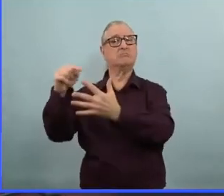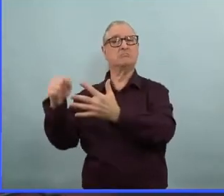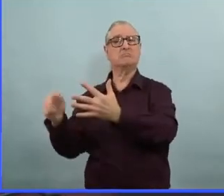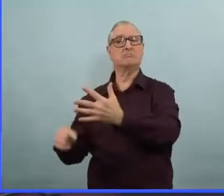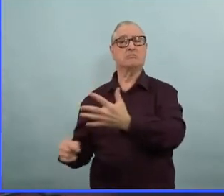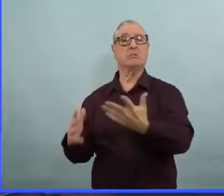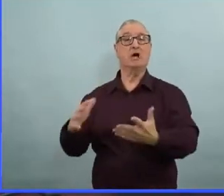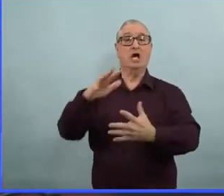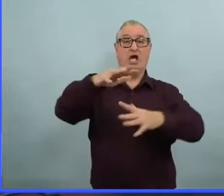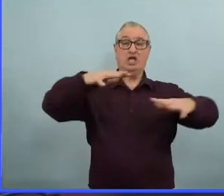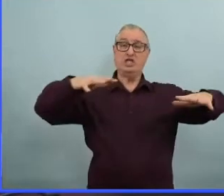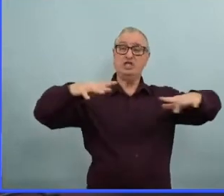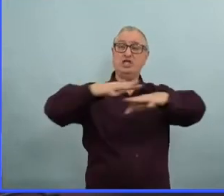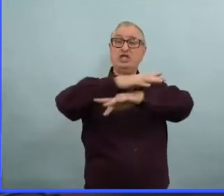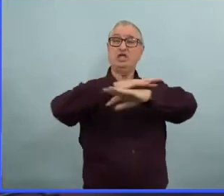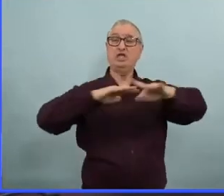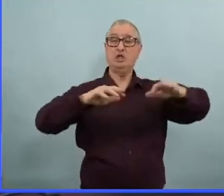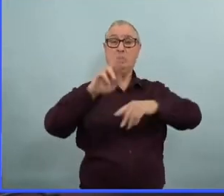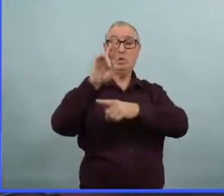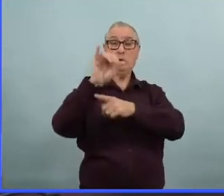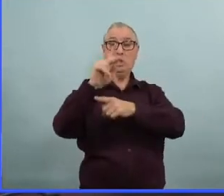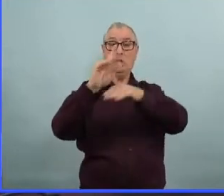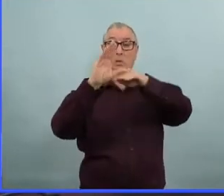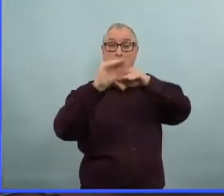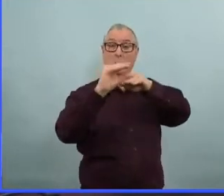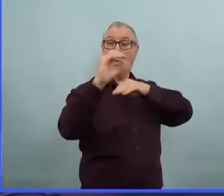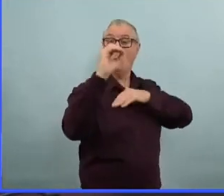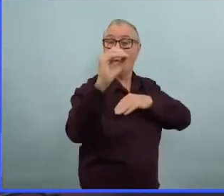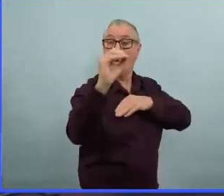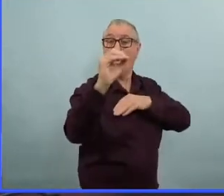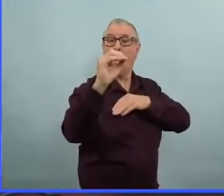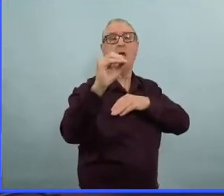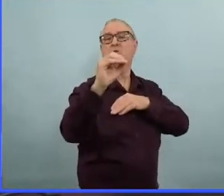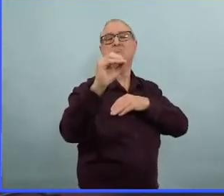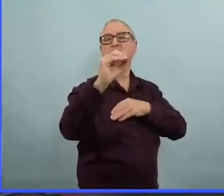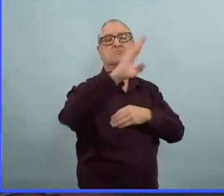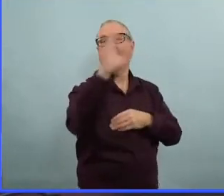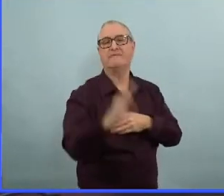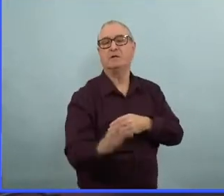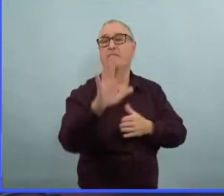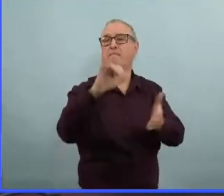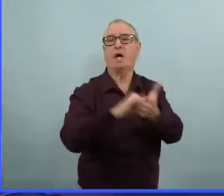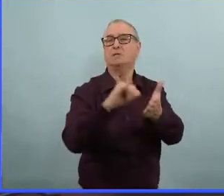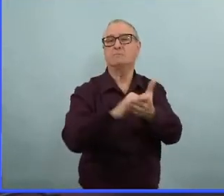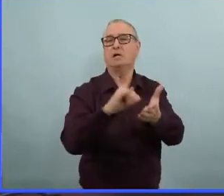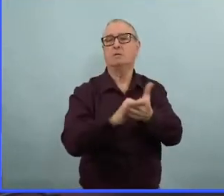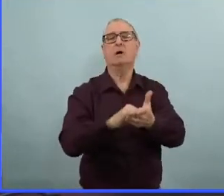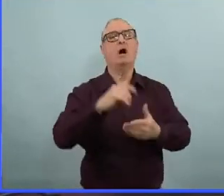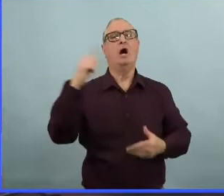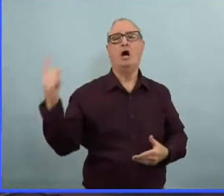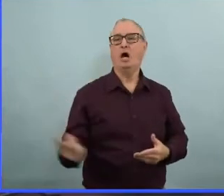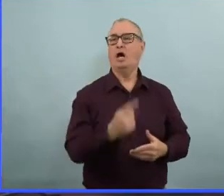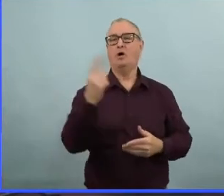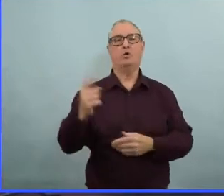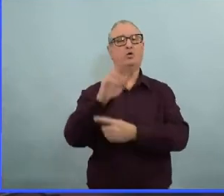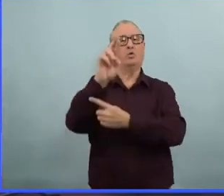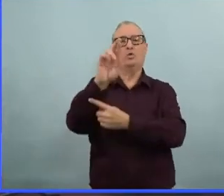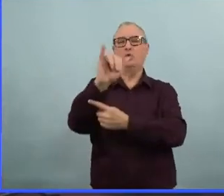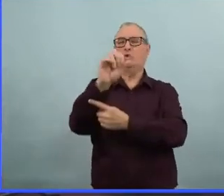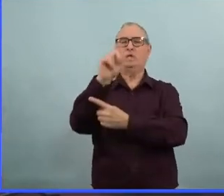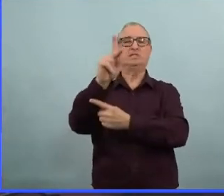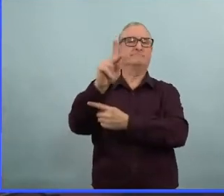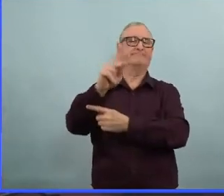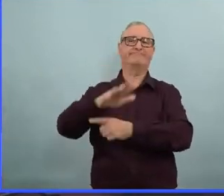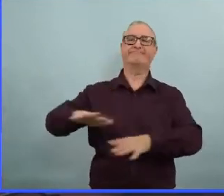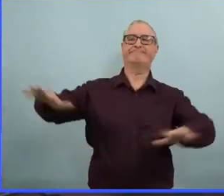personne contemple son propre risque, comme c'était le cas d'ailleurs avant la pandémie. Et en fait, on a envoyé ce message